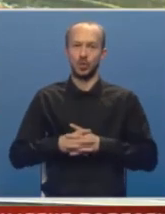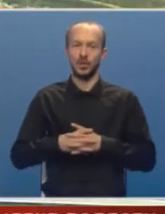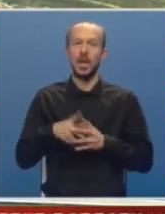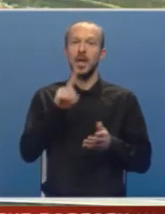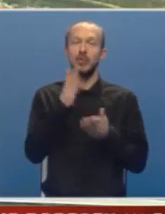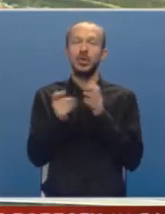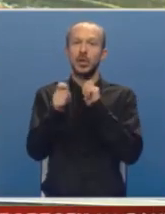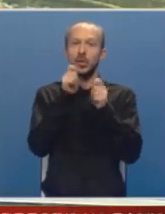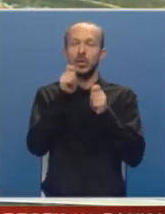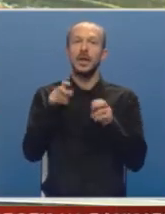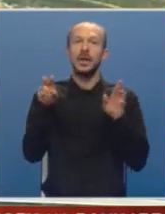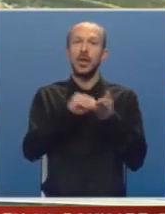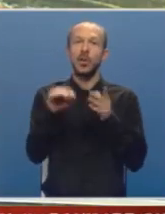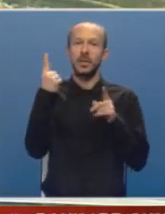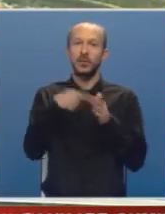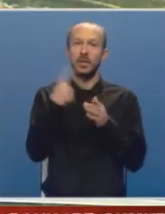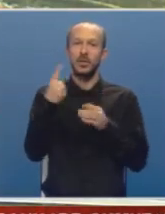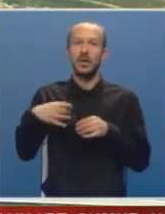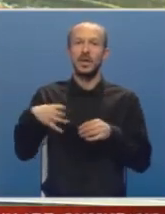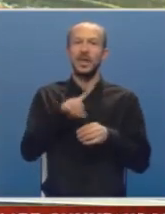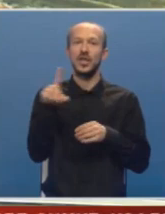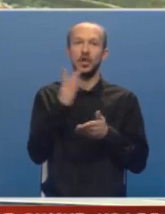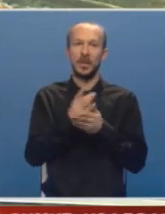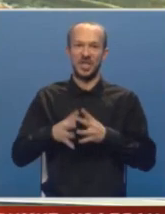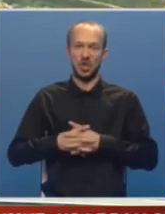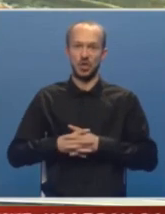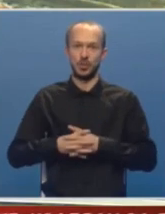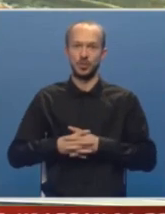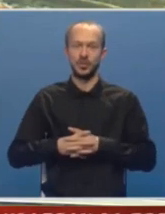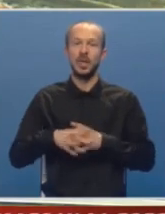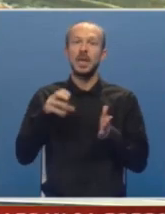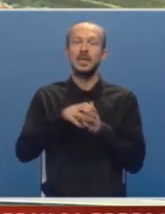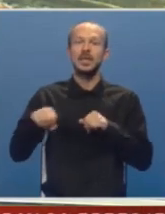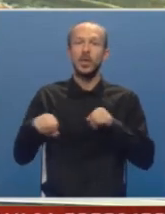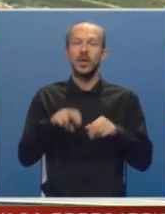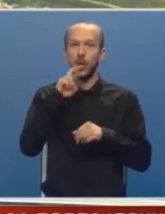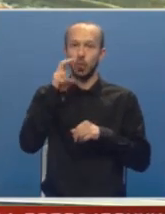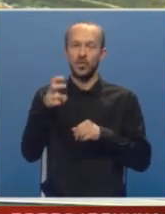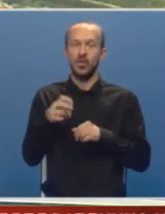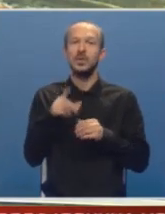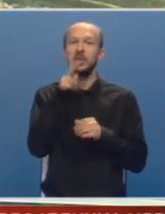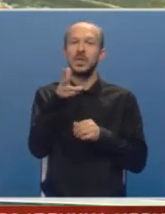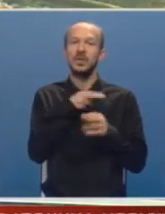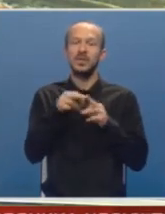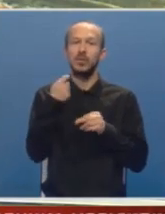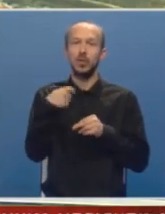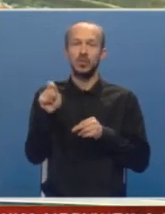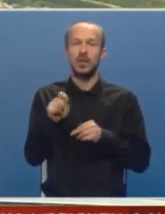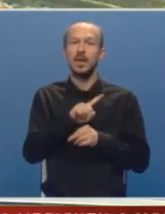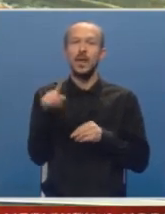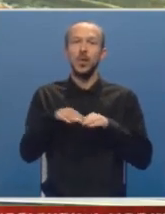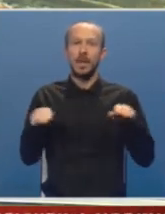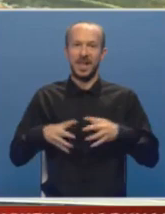Ne bude li dogovora, navode od 1. januara grijanja neće biti. Iz gradske uprave im odgovaraju da je zahtjev za poskupljenje